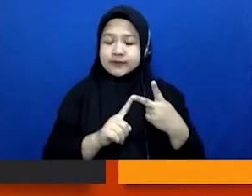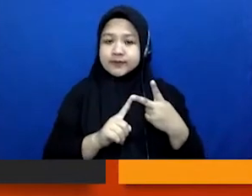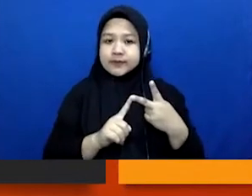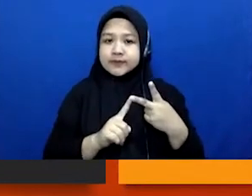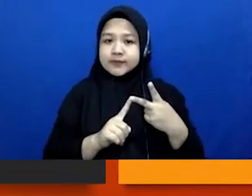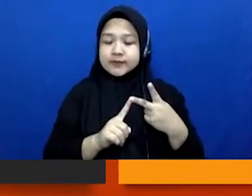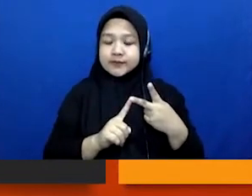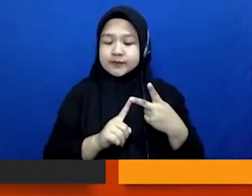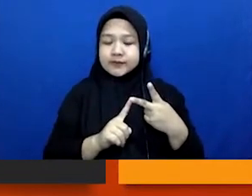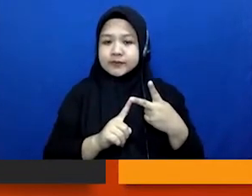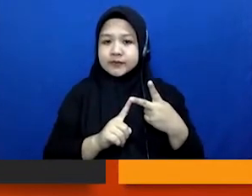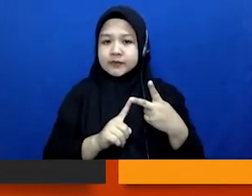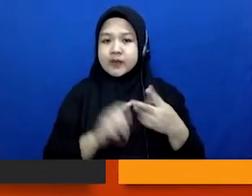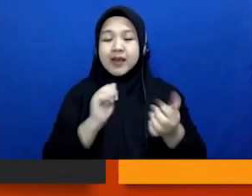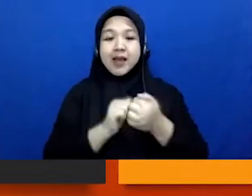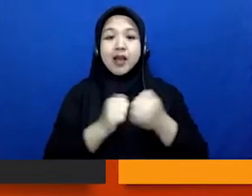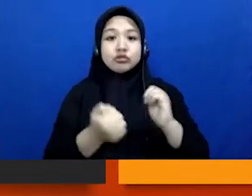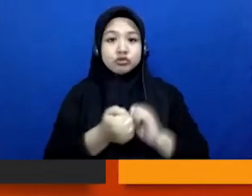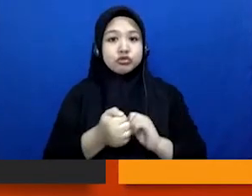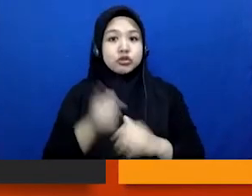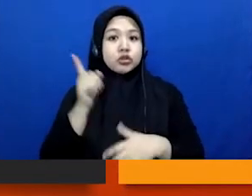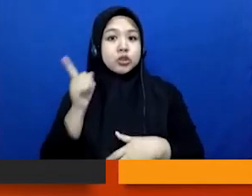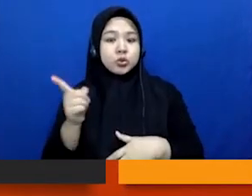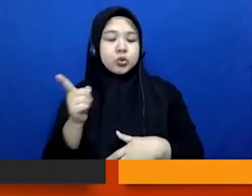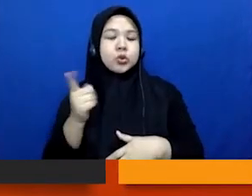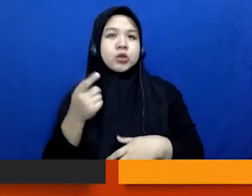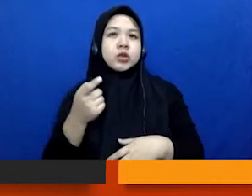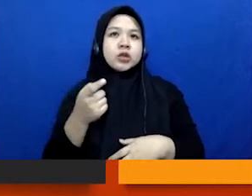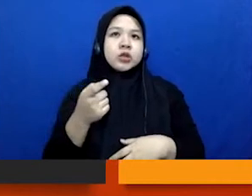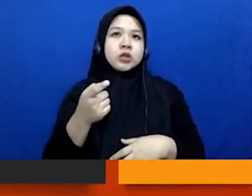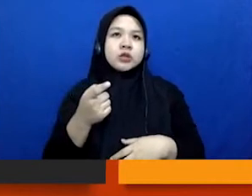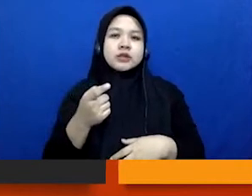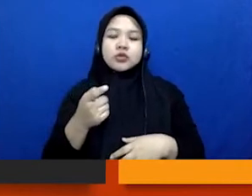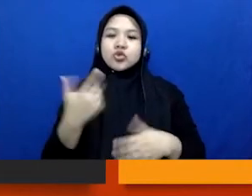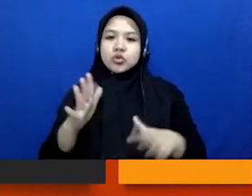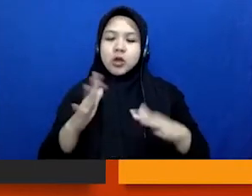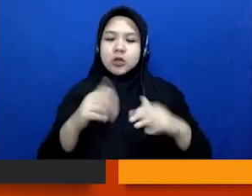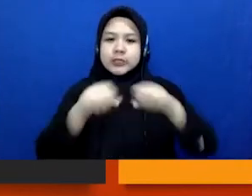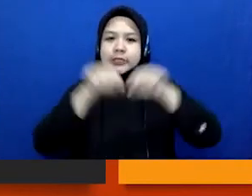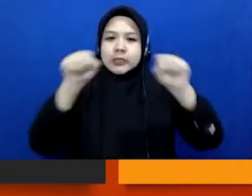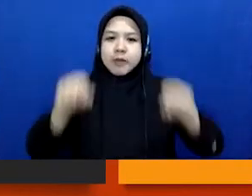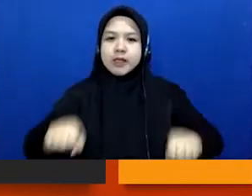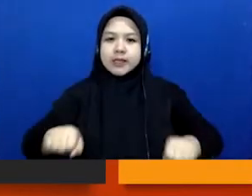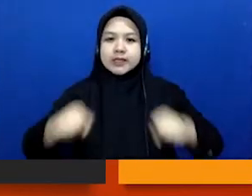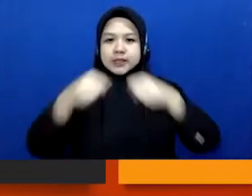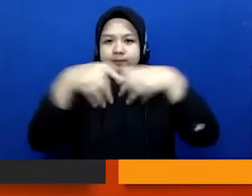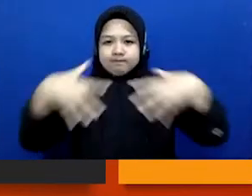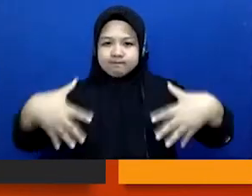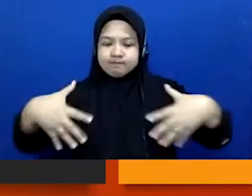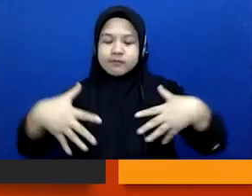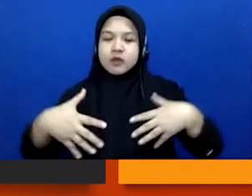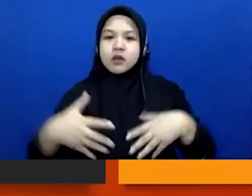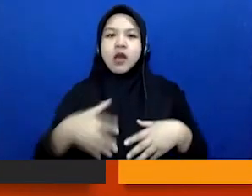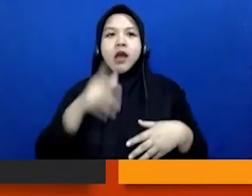kasus itu sifatnya sistematis. Jadi ada kaitannya.